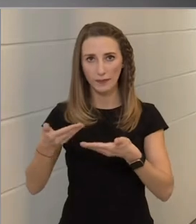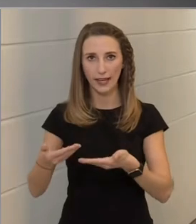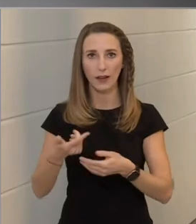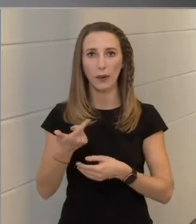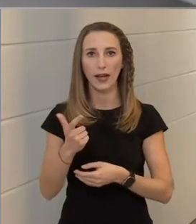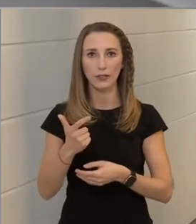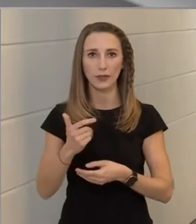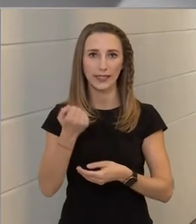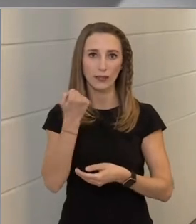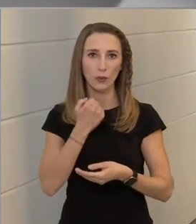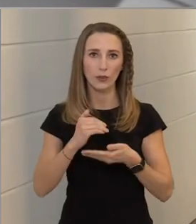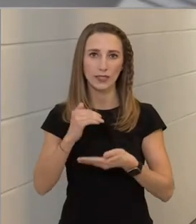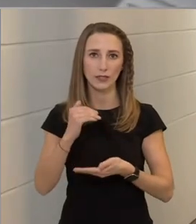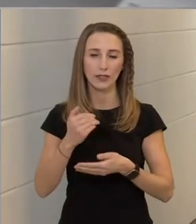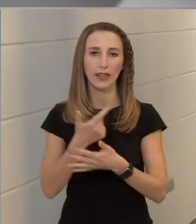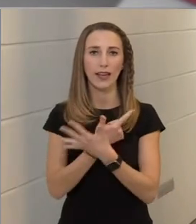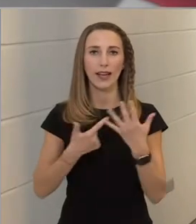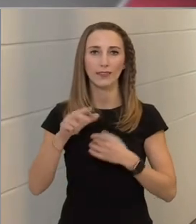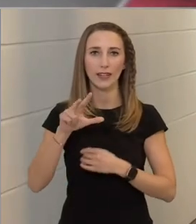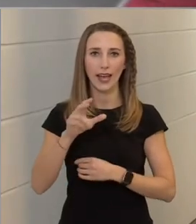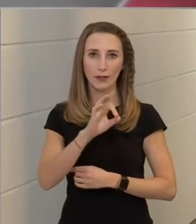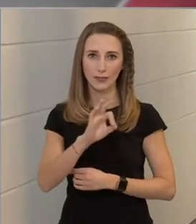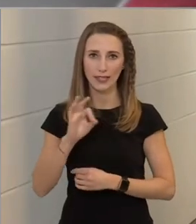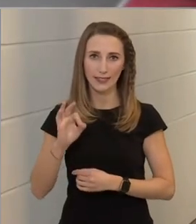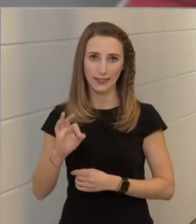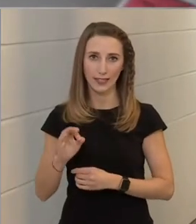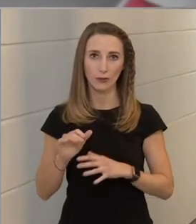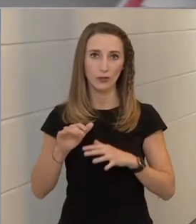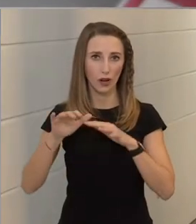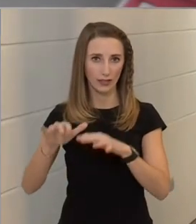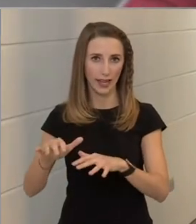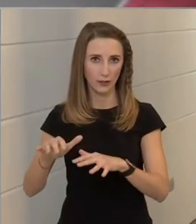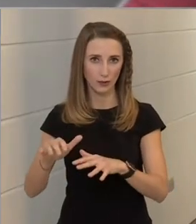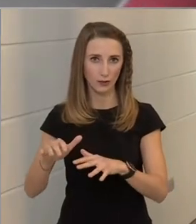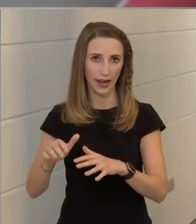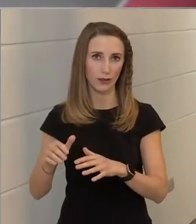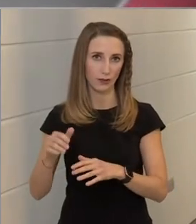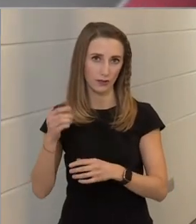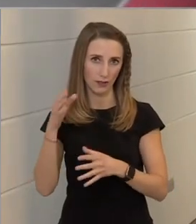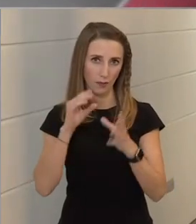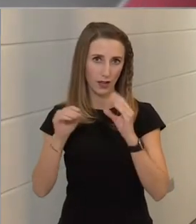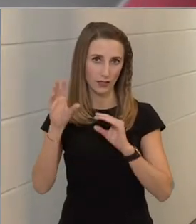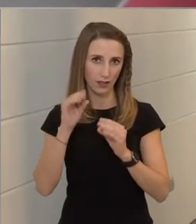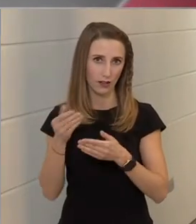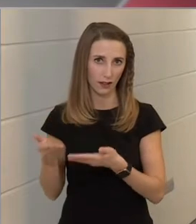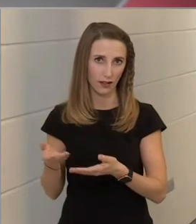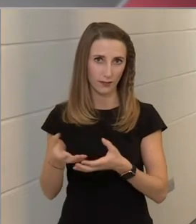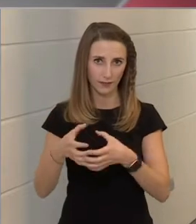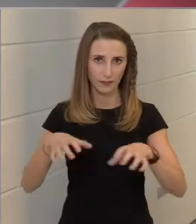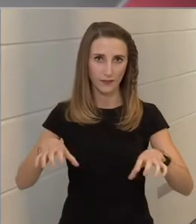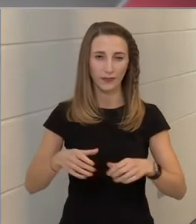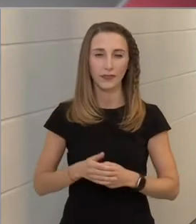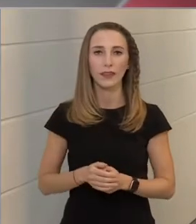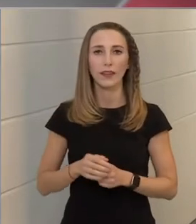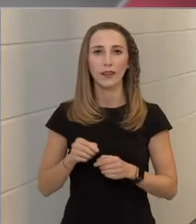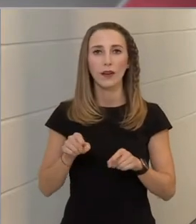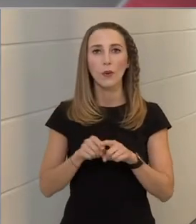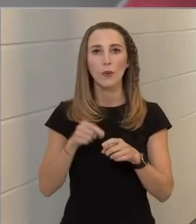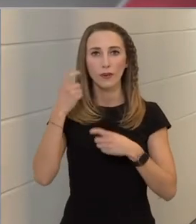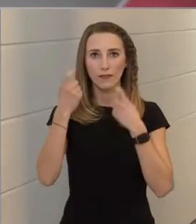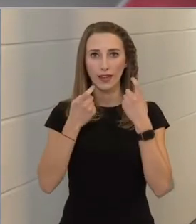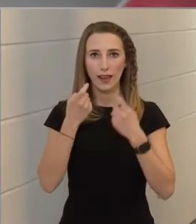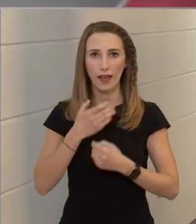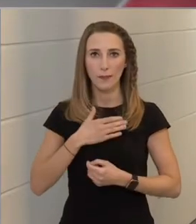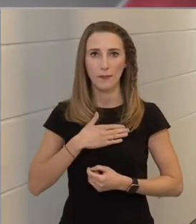második dózist, 73 százalékos hatásosságot tapasztaltak. Úgy vélem, hogy